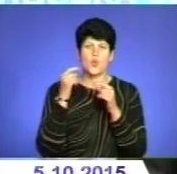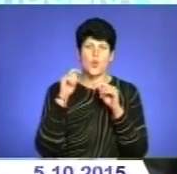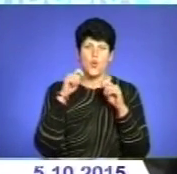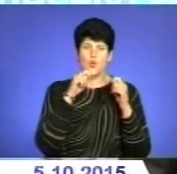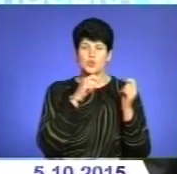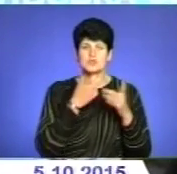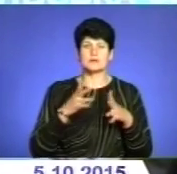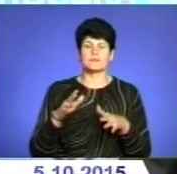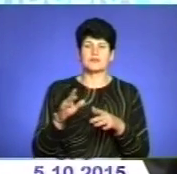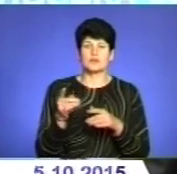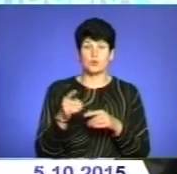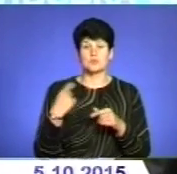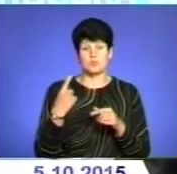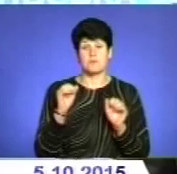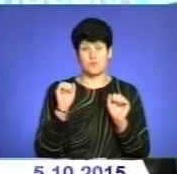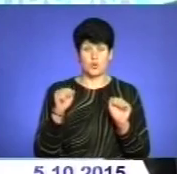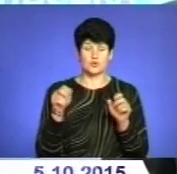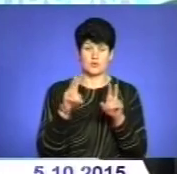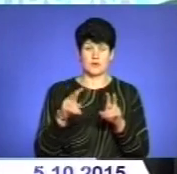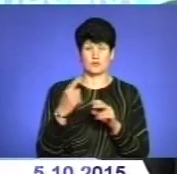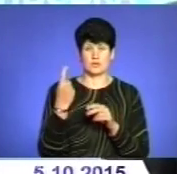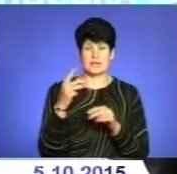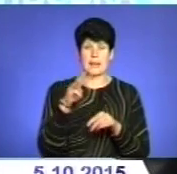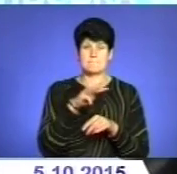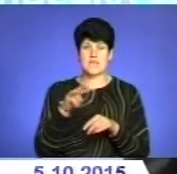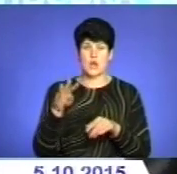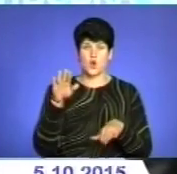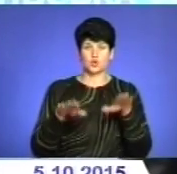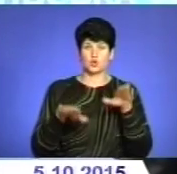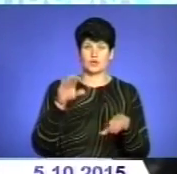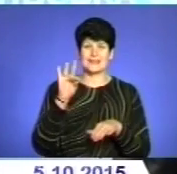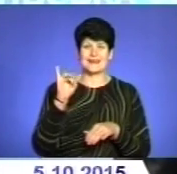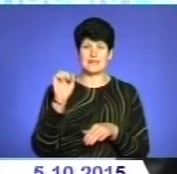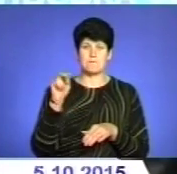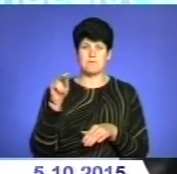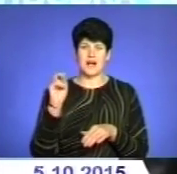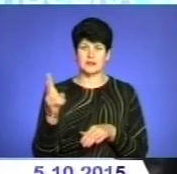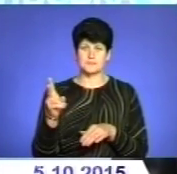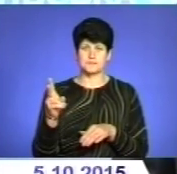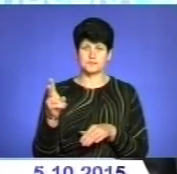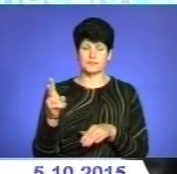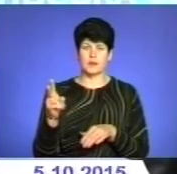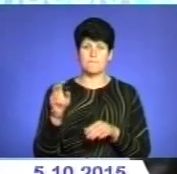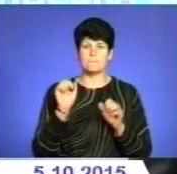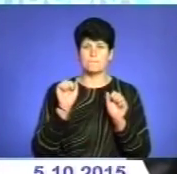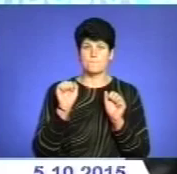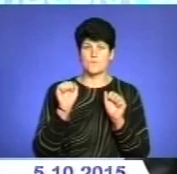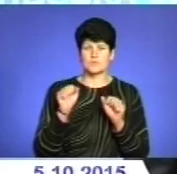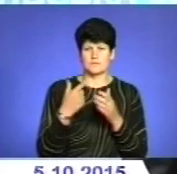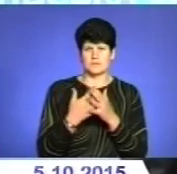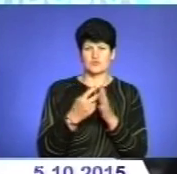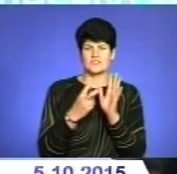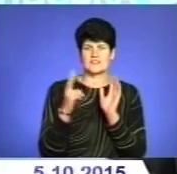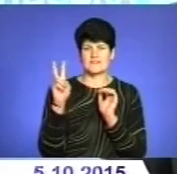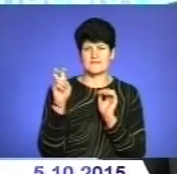Тернопільської області можуть розглядатися в межах 1 мільйона тонн ріпаку. Потужності оцінюються в 200 тисяч